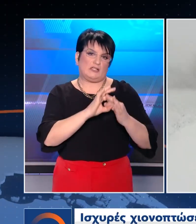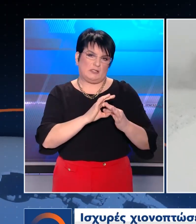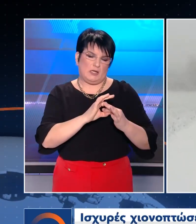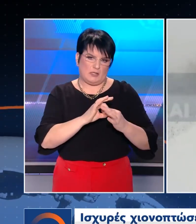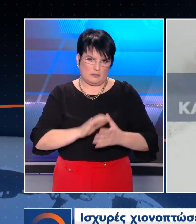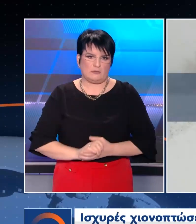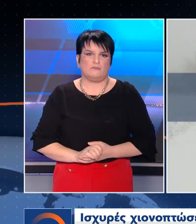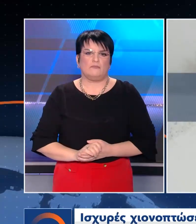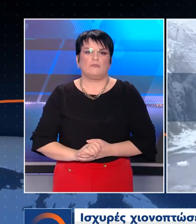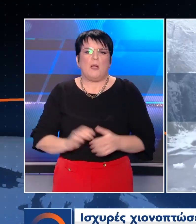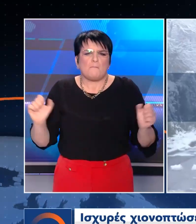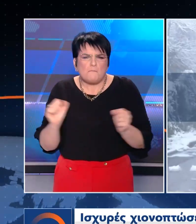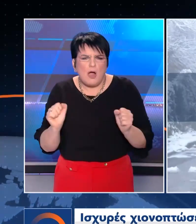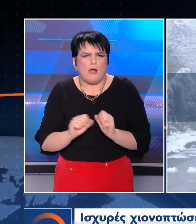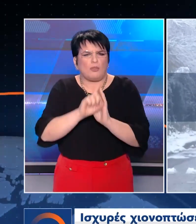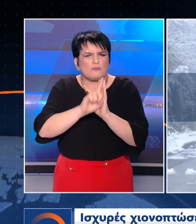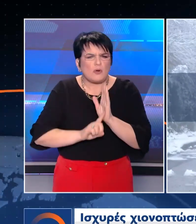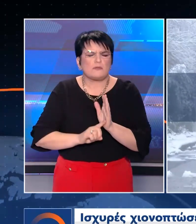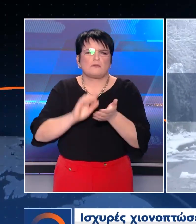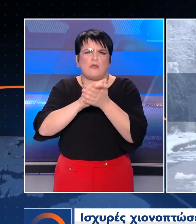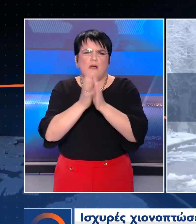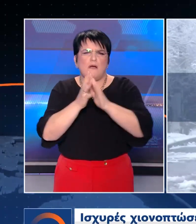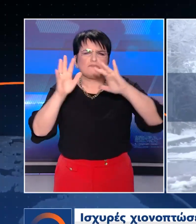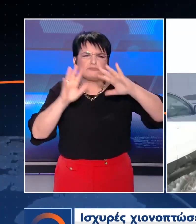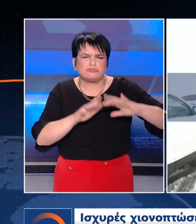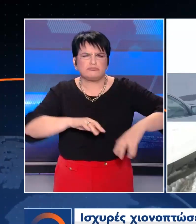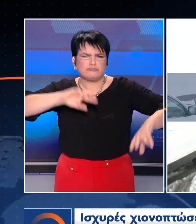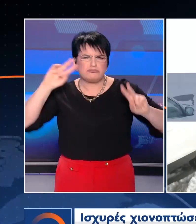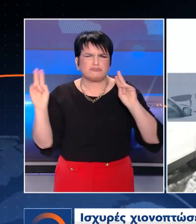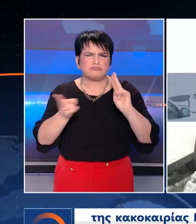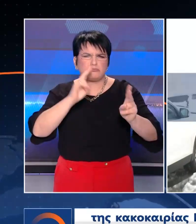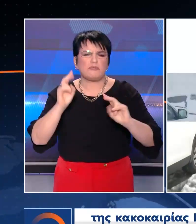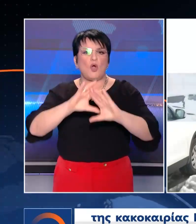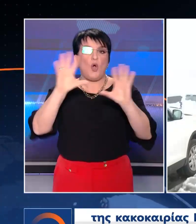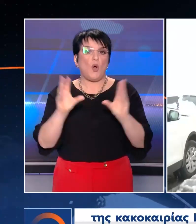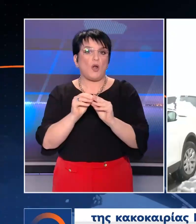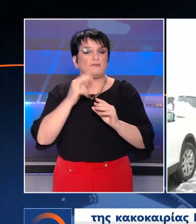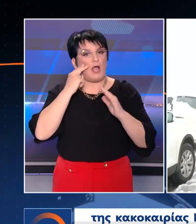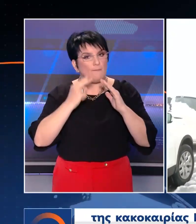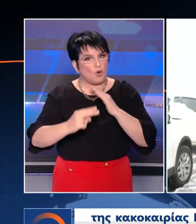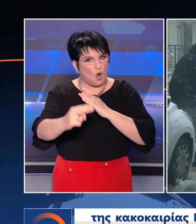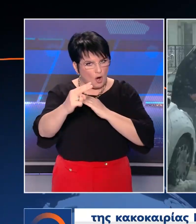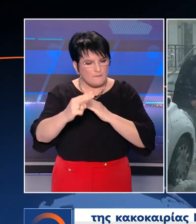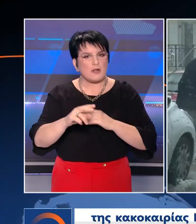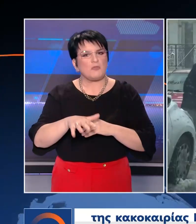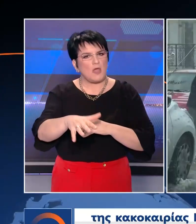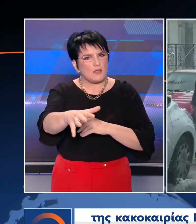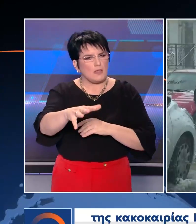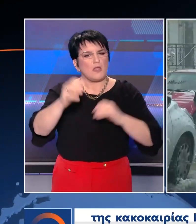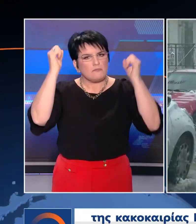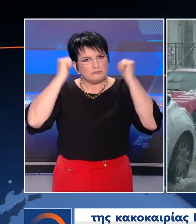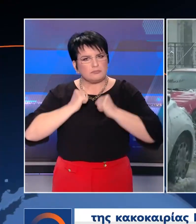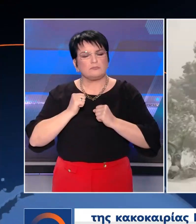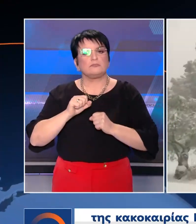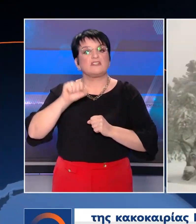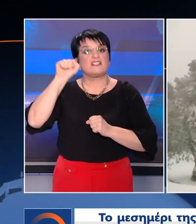Ισχύριας χιονοπτώσεις, παγετός, πολύ χαμηλές θερμοκρασίες και θυελώδης άνεμη θα είναι τα κύρια χαρακτηριστικά της κακοκυρίας Μπάρμπαρα που αναμένεται να πλήξει τη χώρα από το